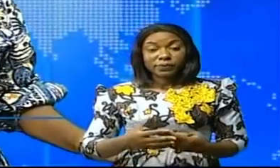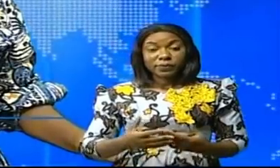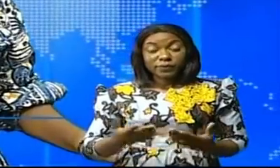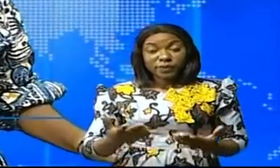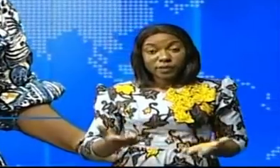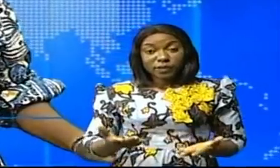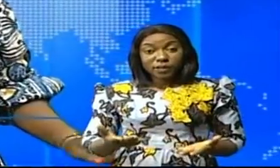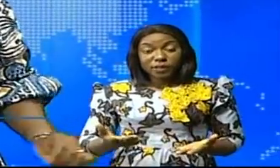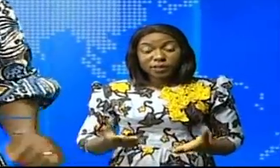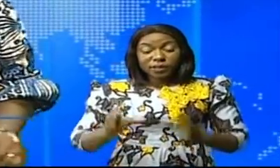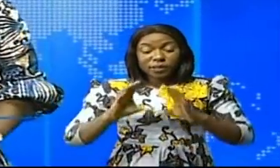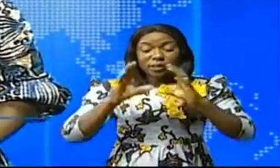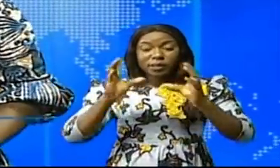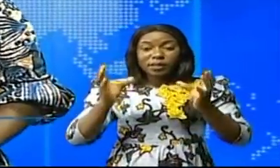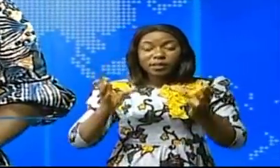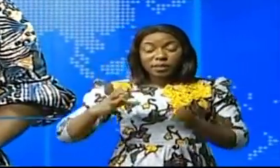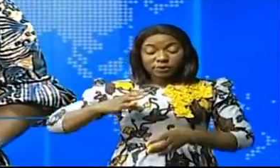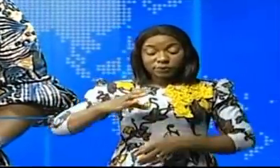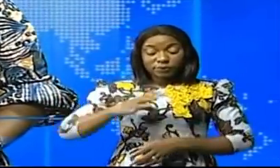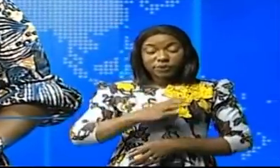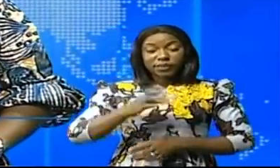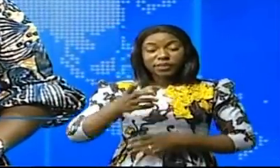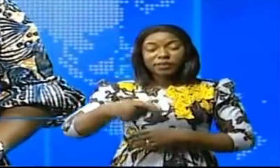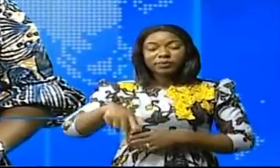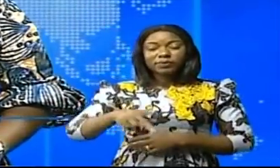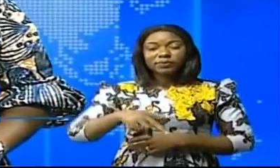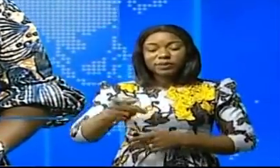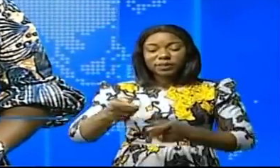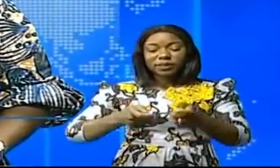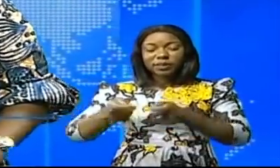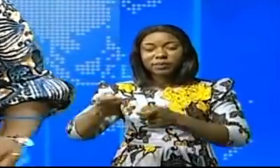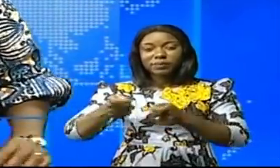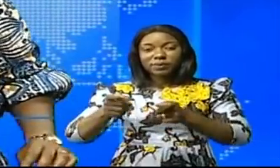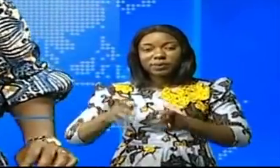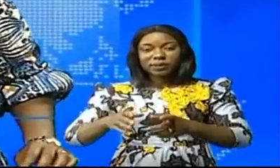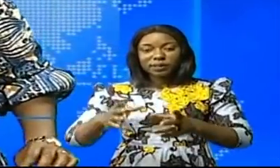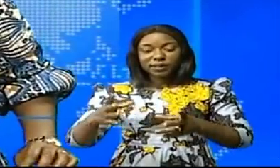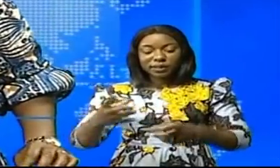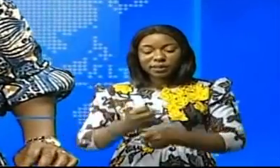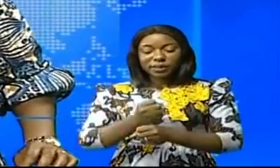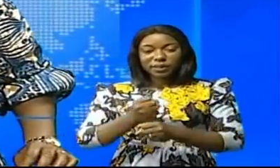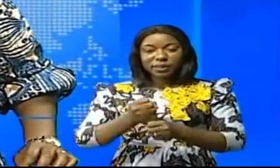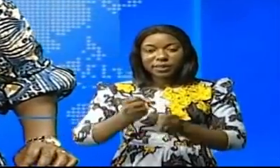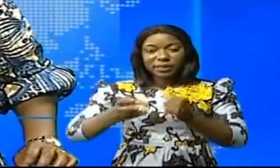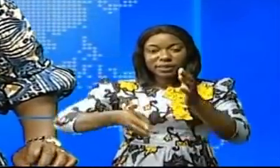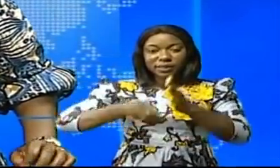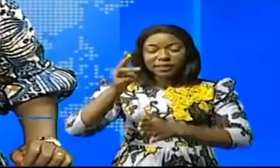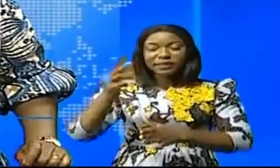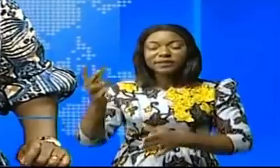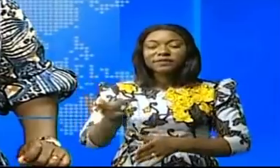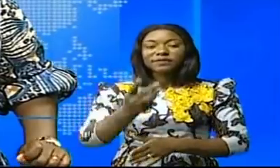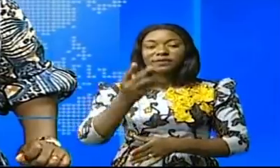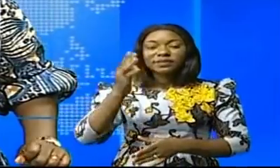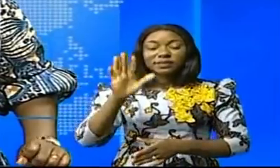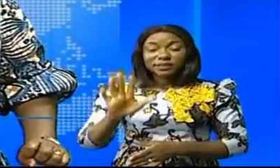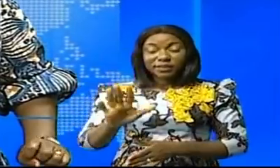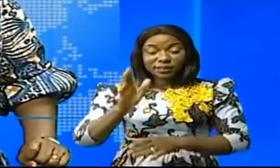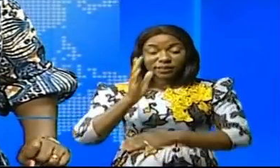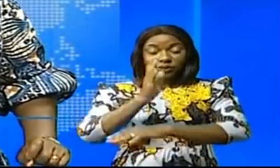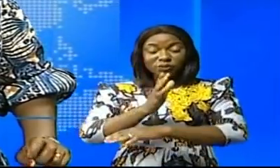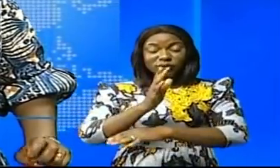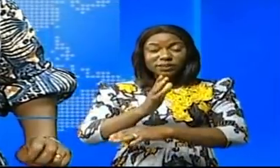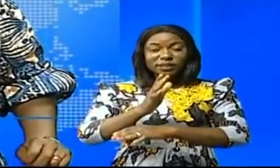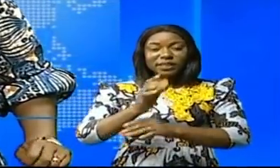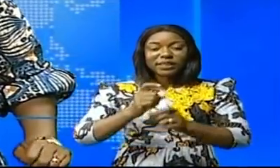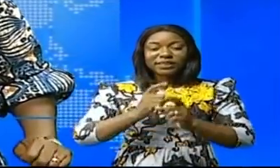Le comité provincial de pilotage de la résolution 1325 du Conseil de sécurité des